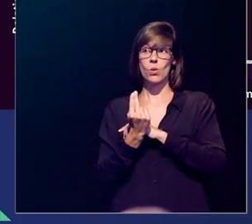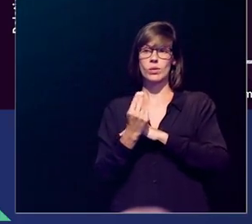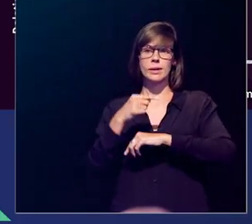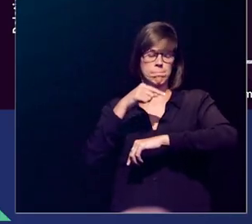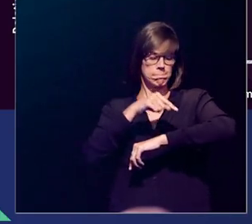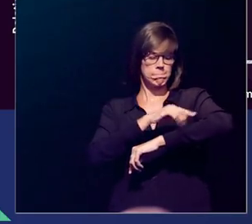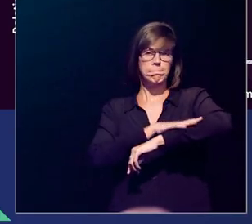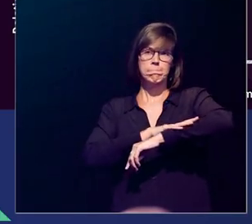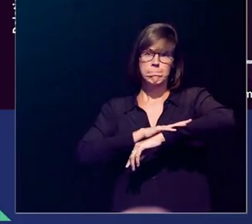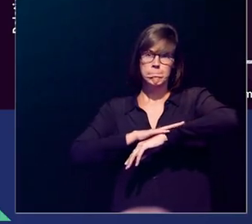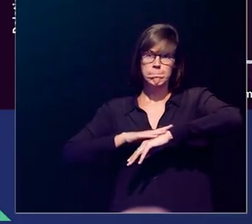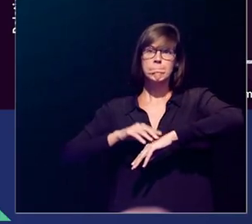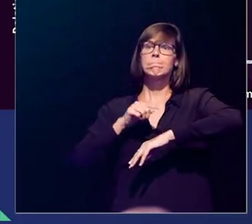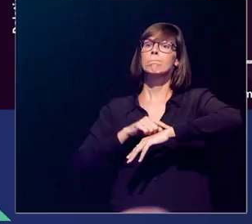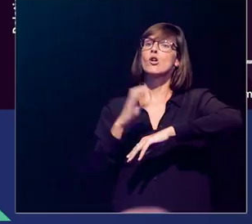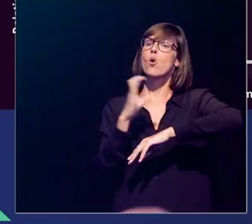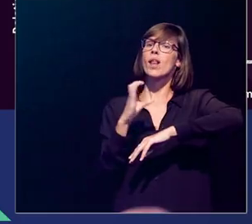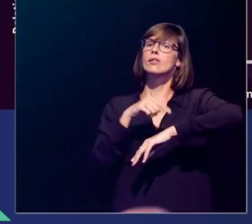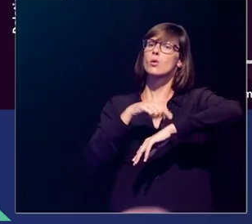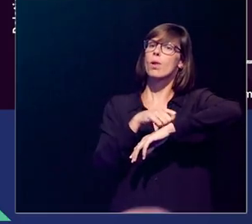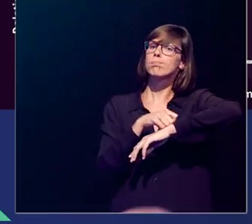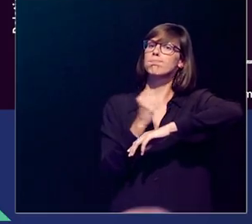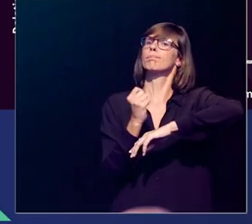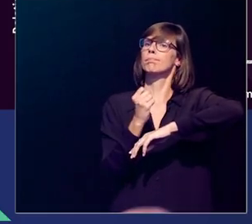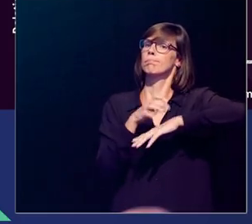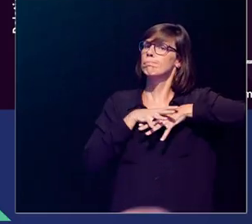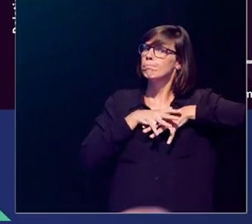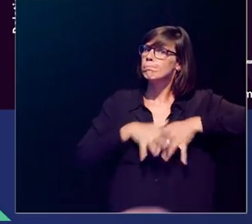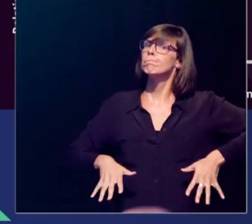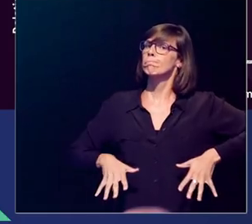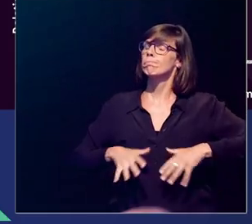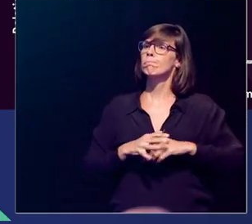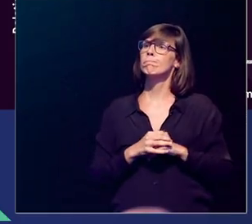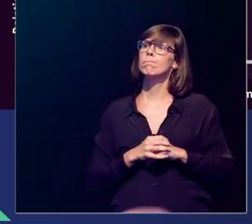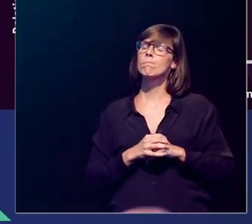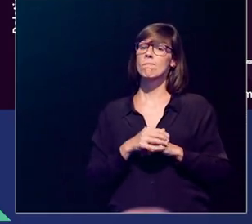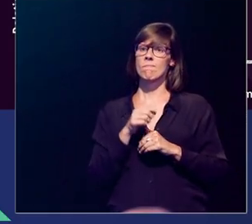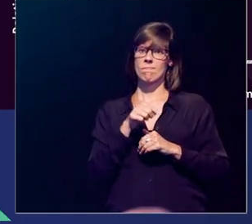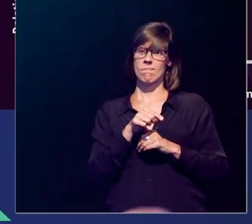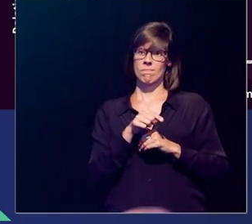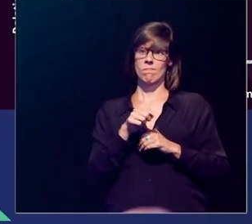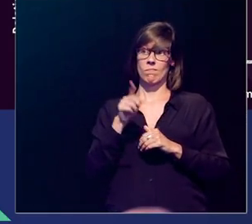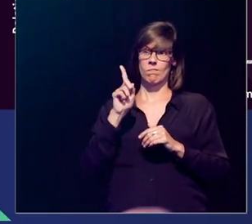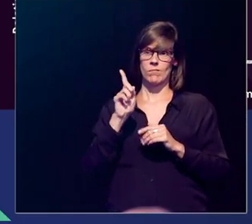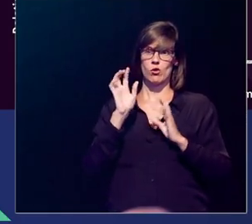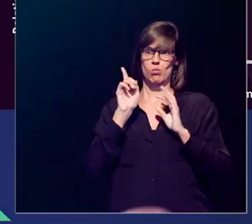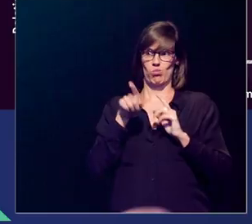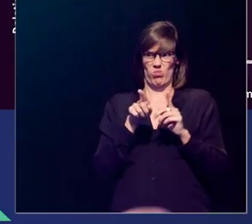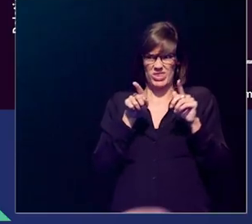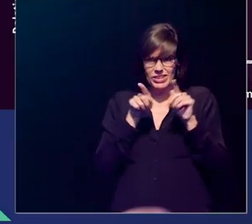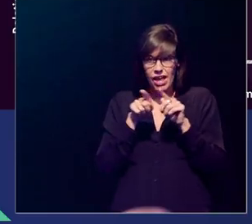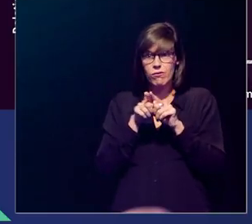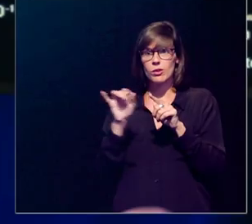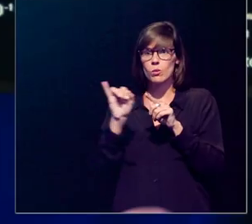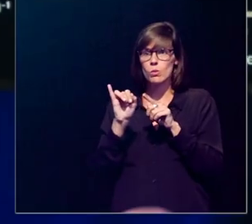ring van 7-digidrocholesterol in onze huid kapot te maken en dus vitamine D te kunnen maken als de golflengte die nodig is